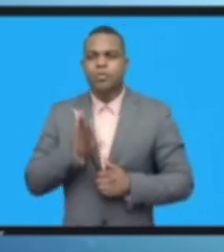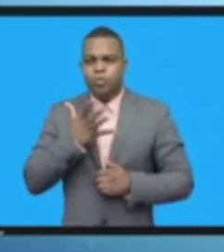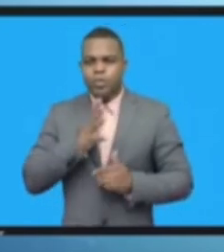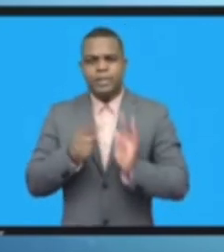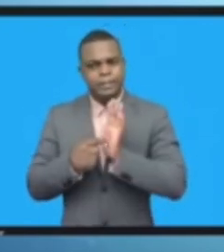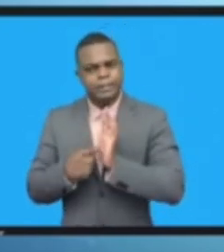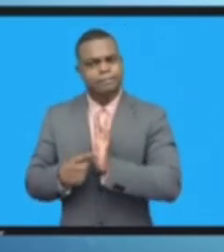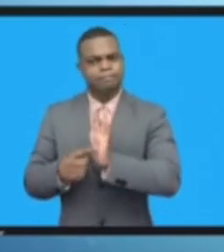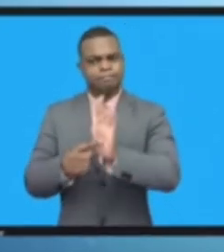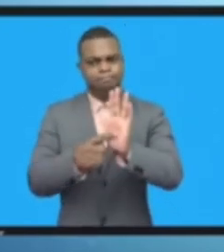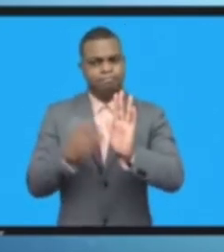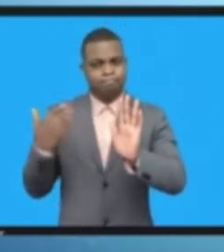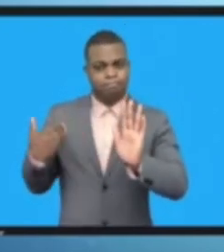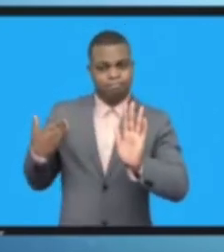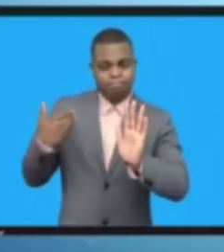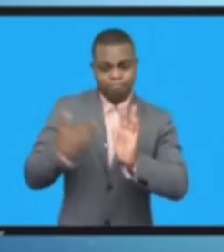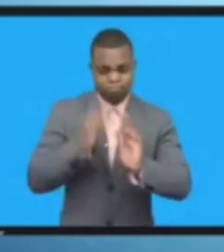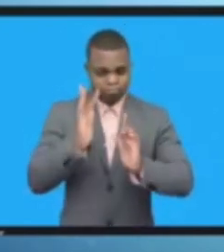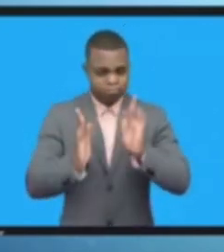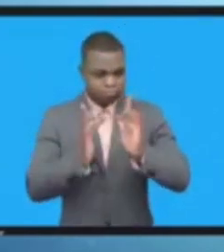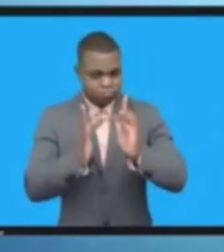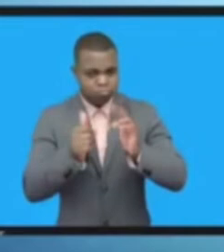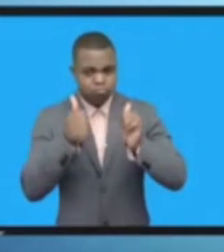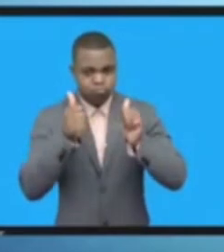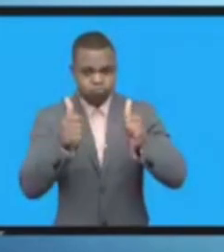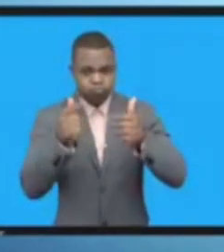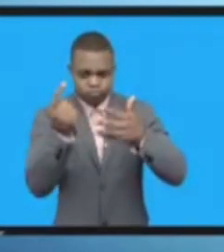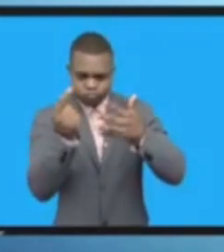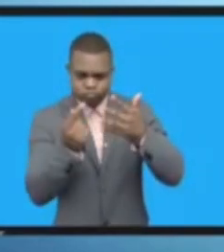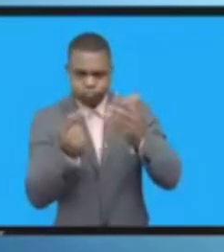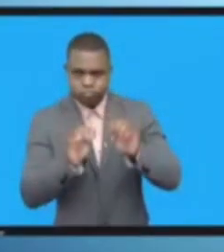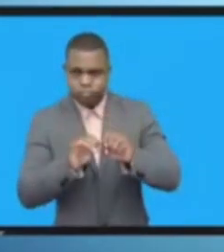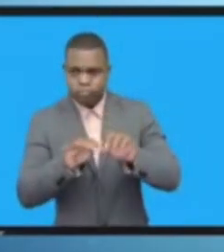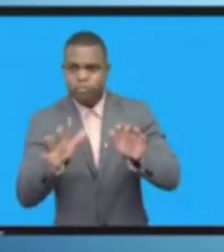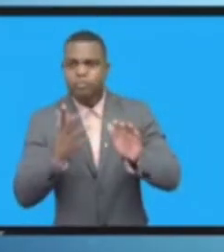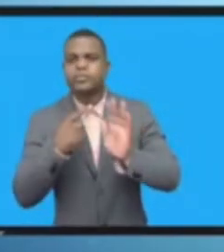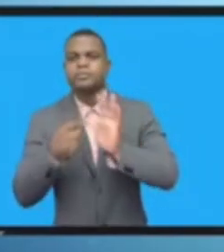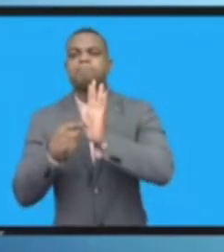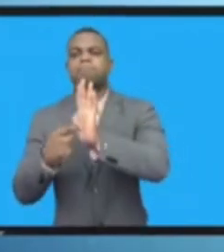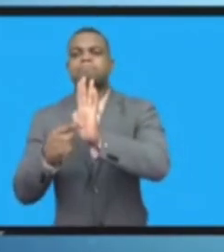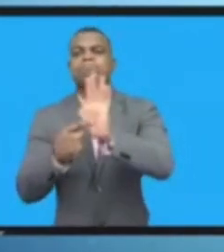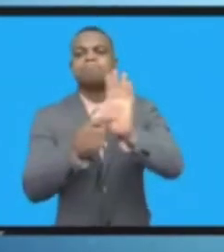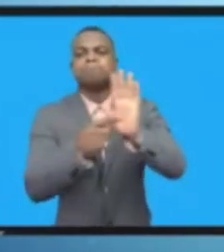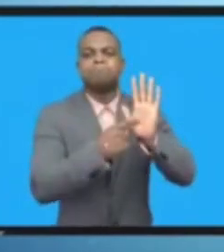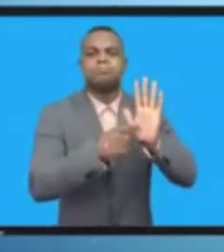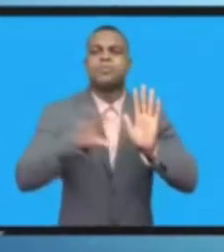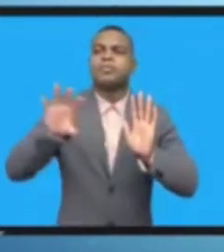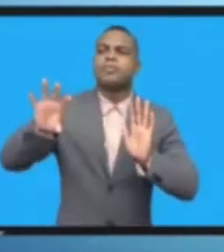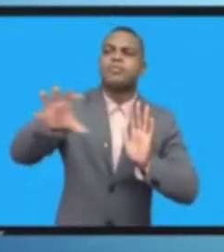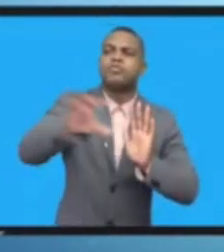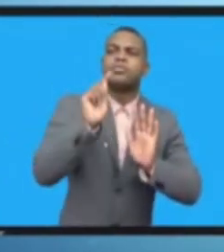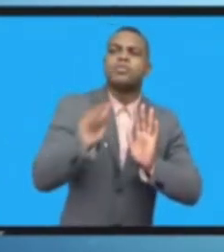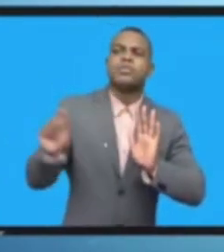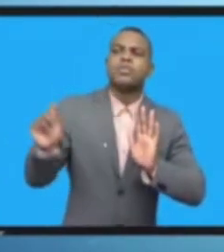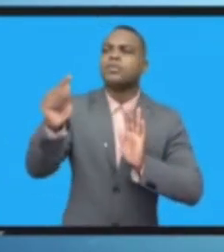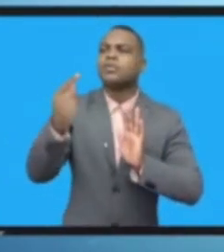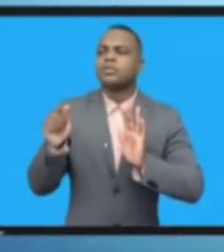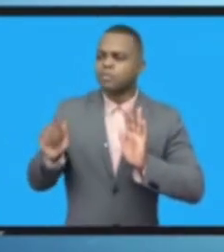التي تؤدي إلى استخدام ناجح للإنترنت لكل شعوب العالم ودولها